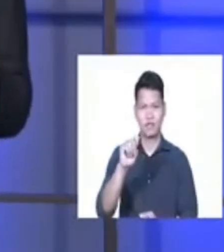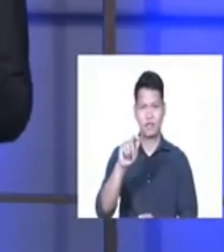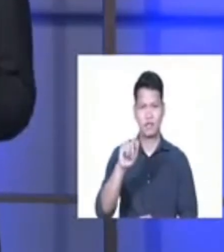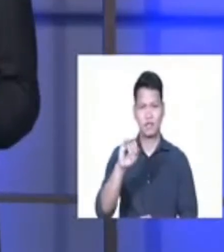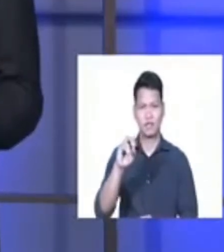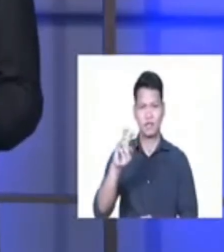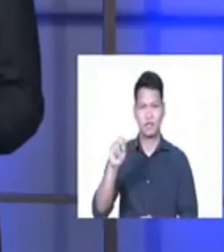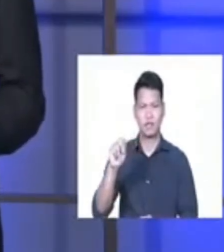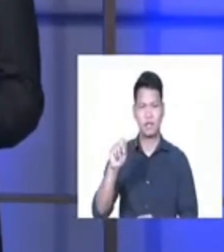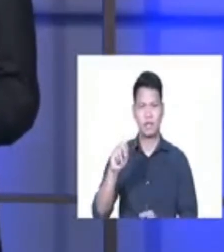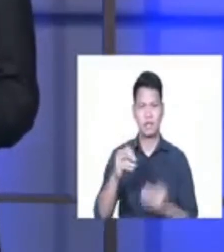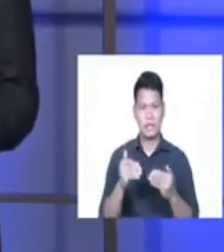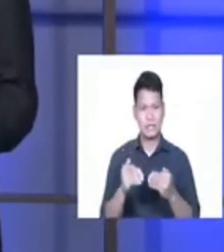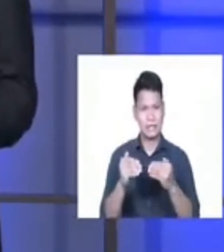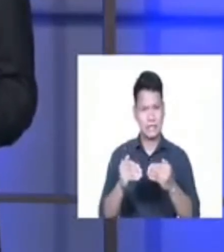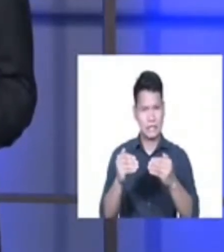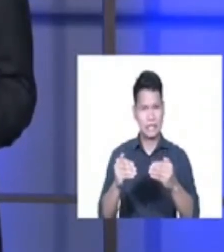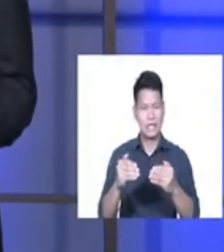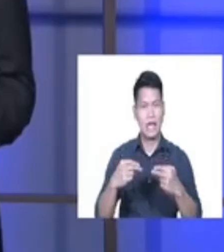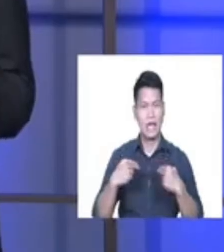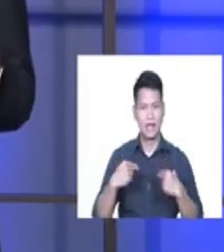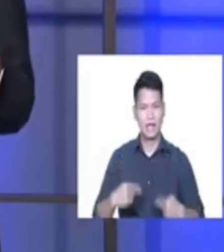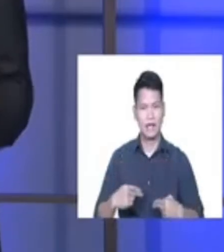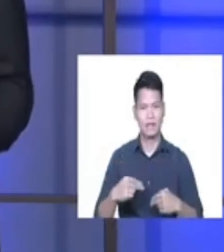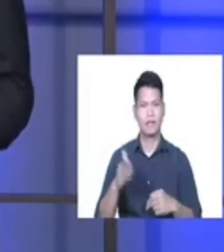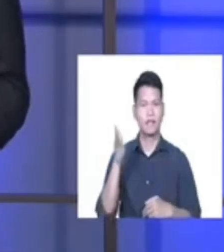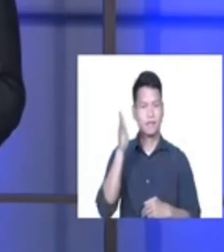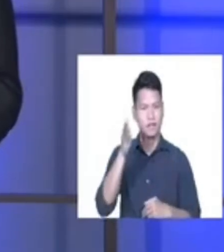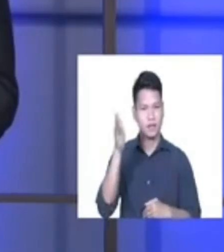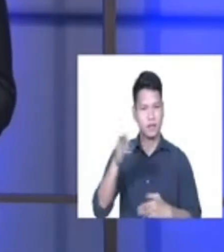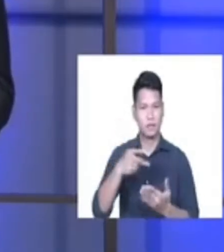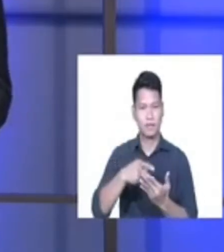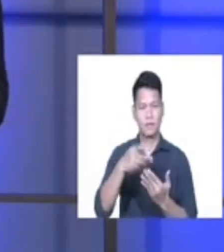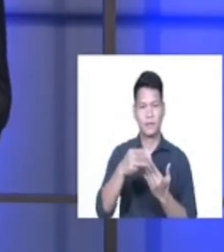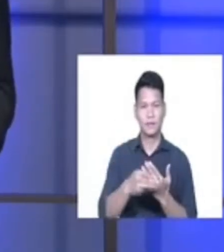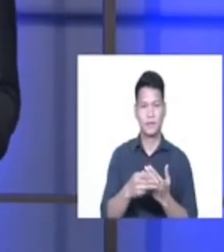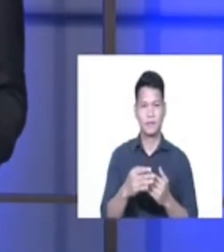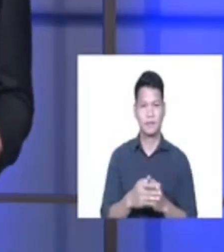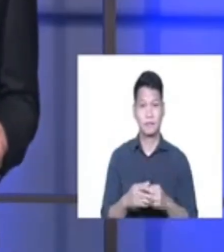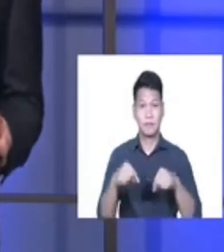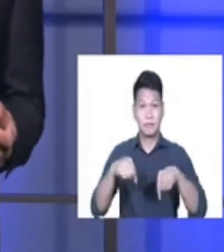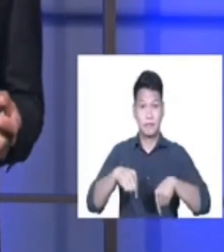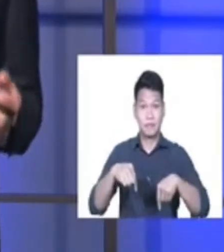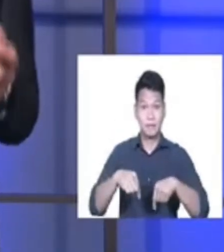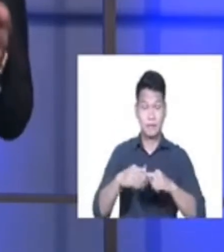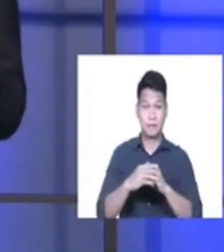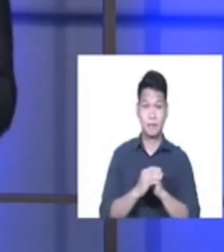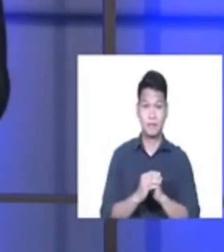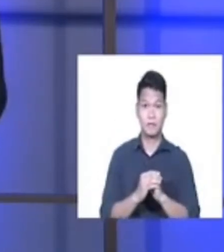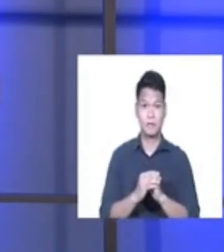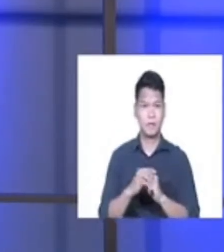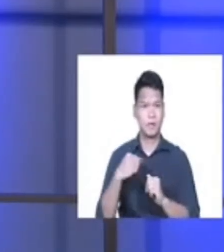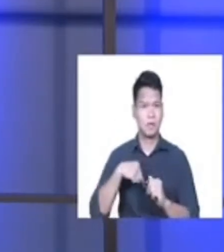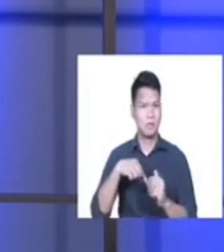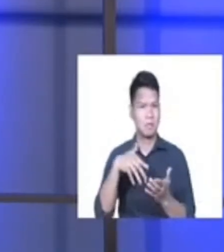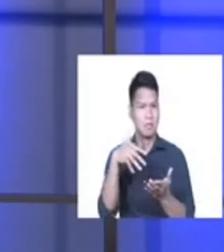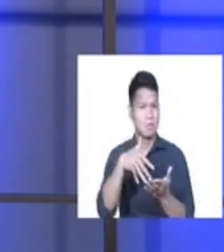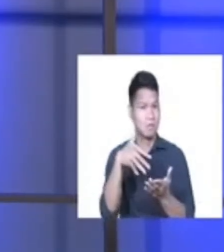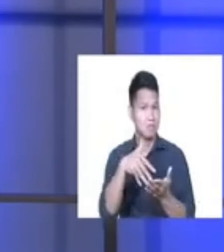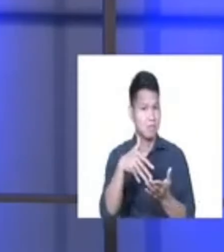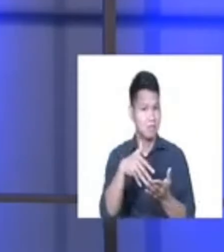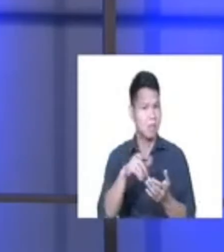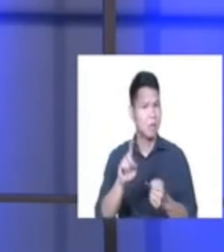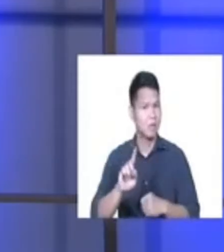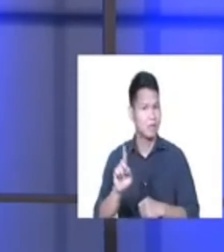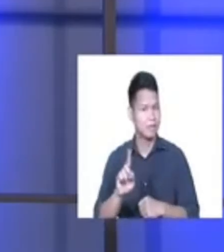sa ating health evangelism program. Ito po ay pag-aaralan po natin